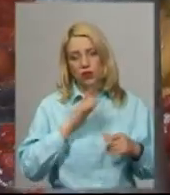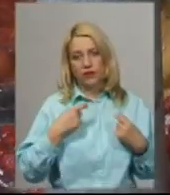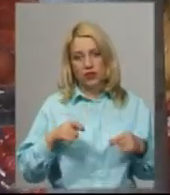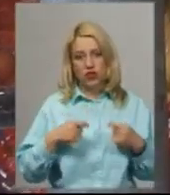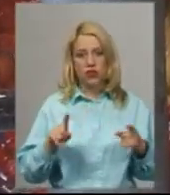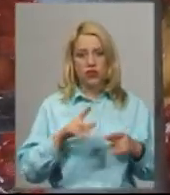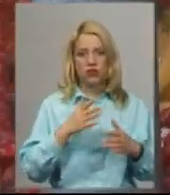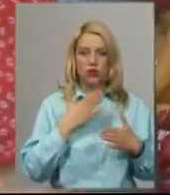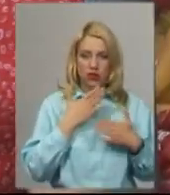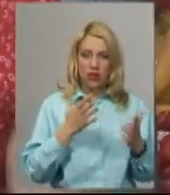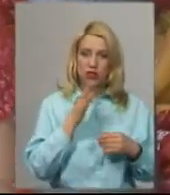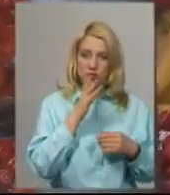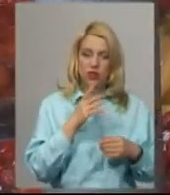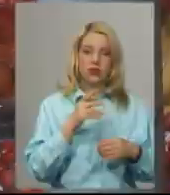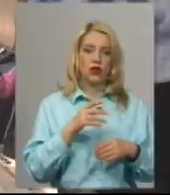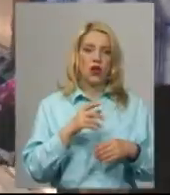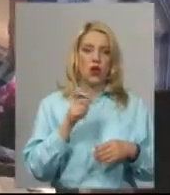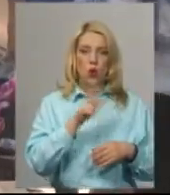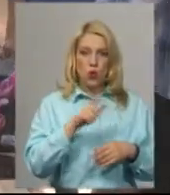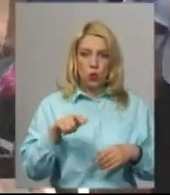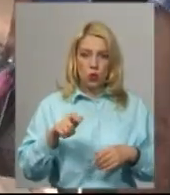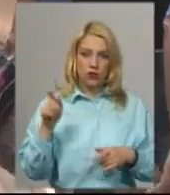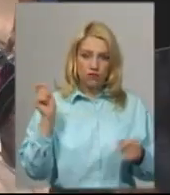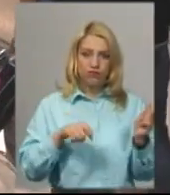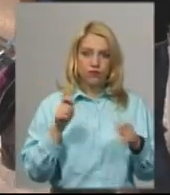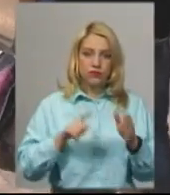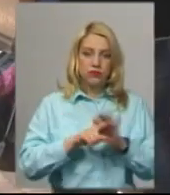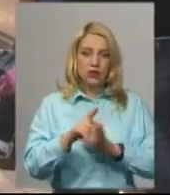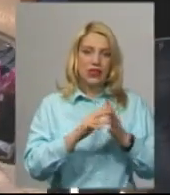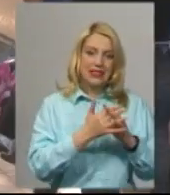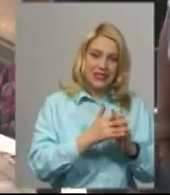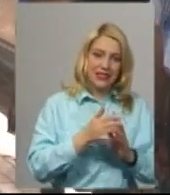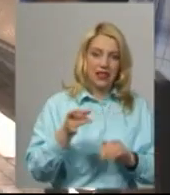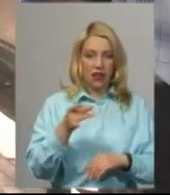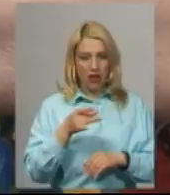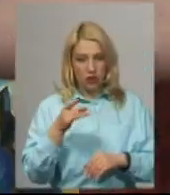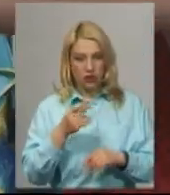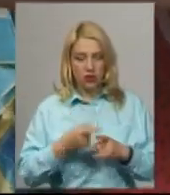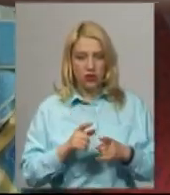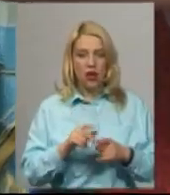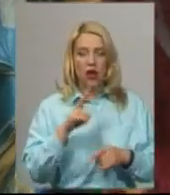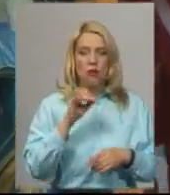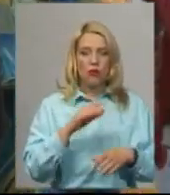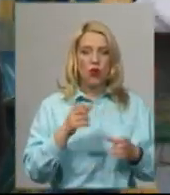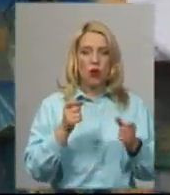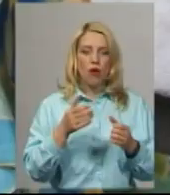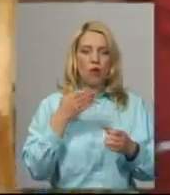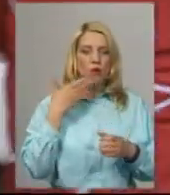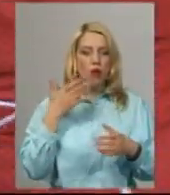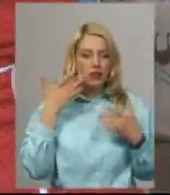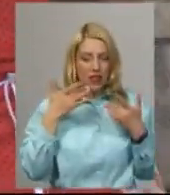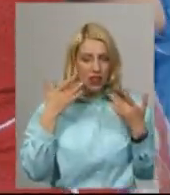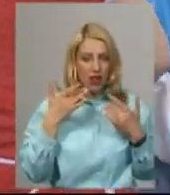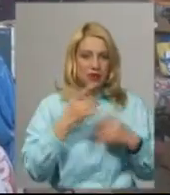часом побільшало покупців, адже запустили приміське сполучення, приїздять люди з сіл та районів. Про послаблення санітарних вимог на портовольчому ринку